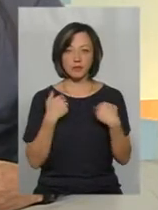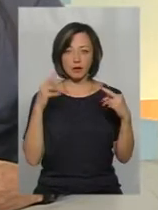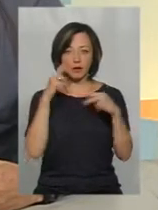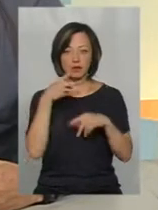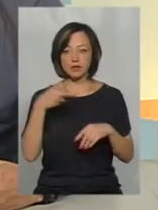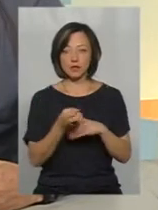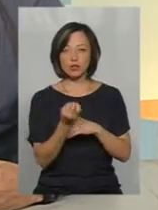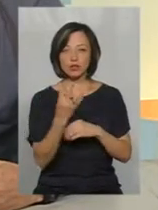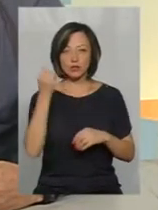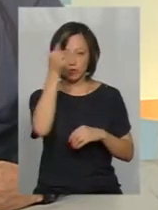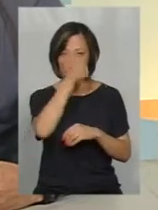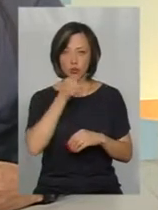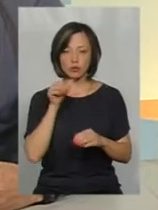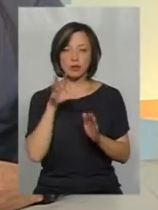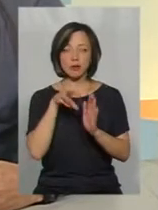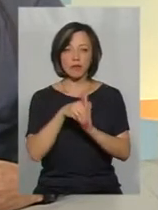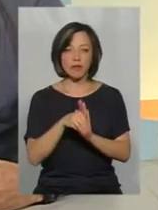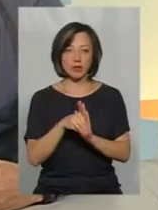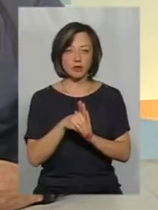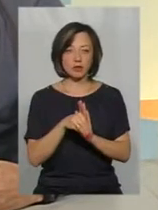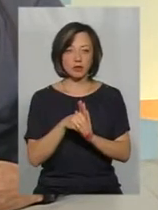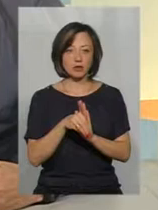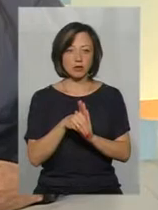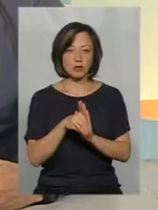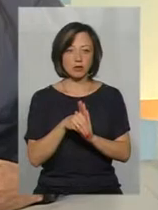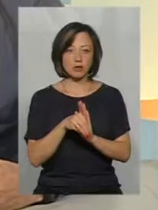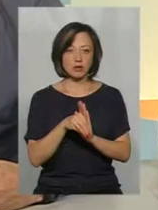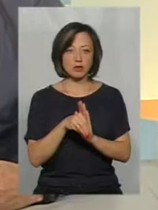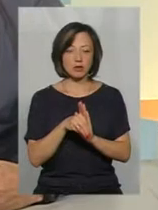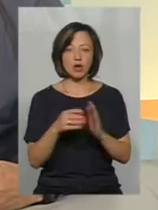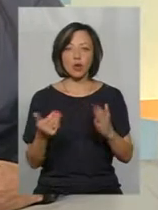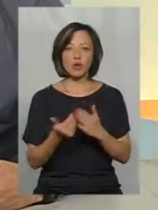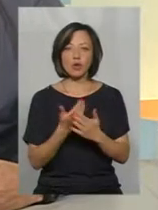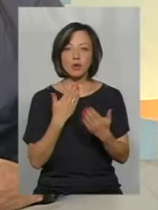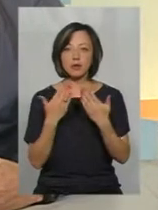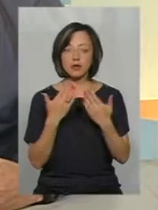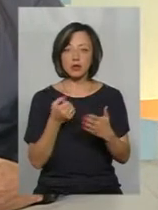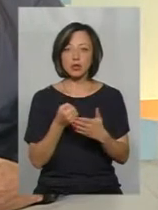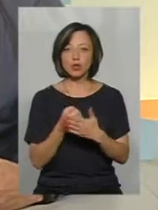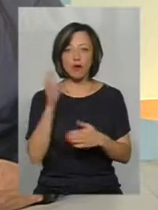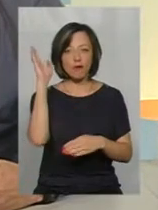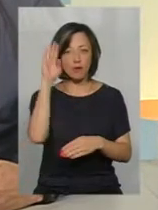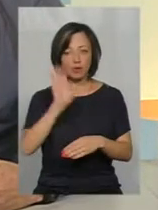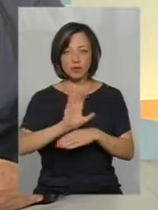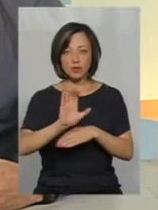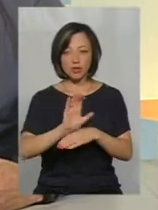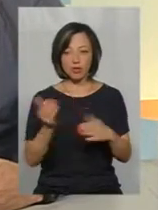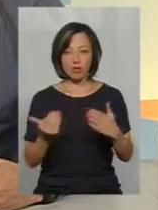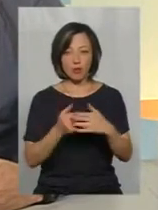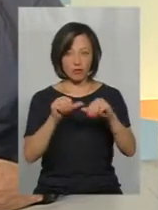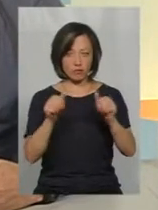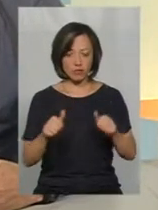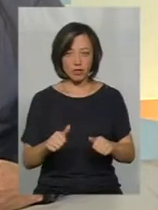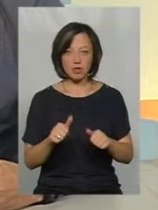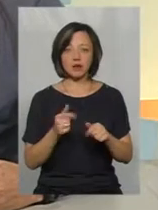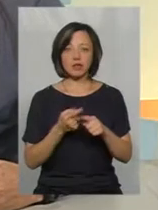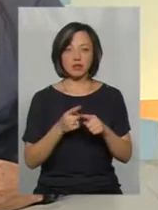році було запровадження новий підхід до водопостачання за рахунок